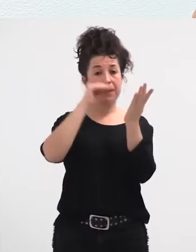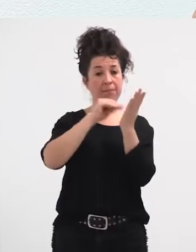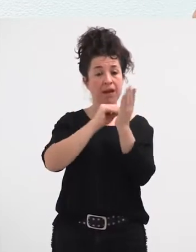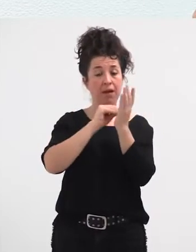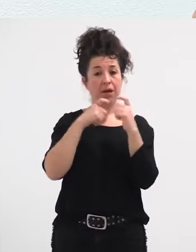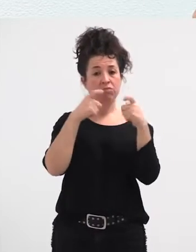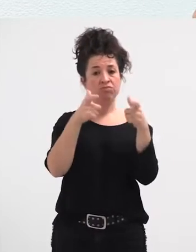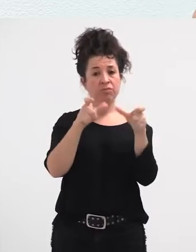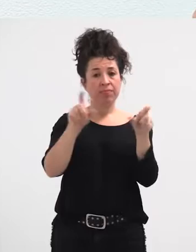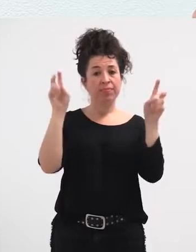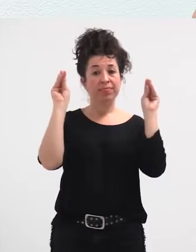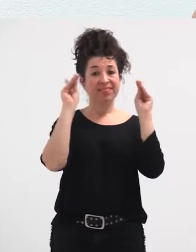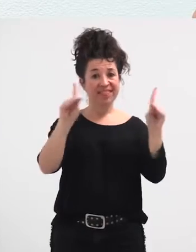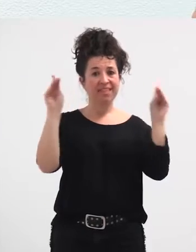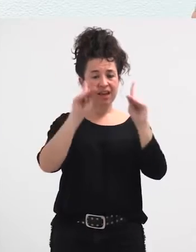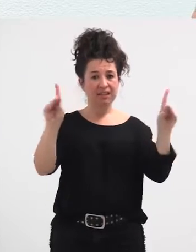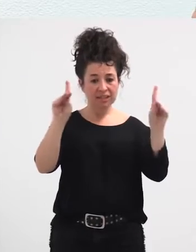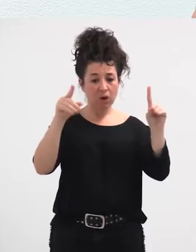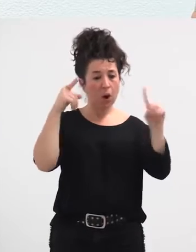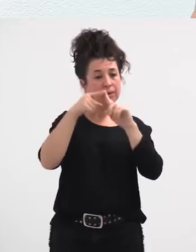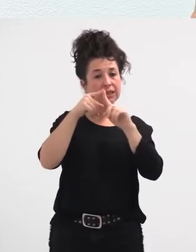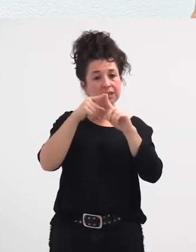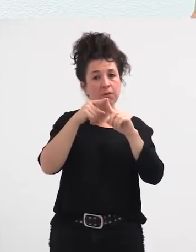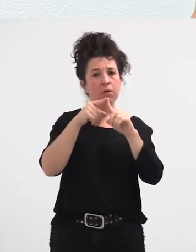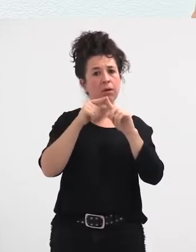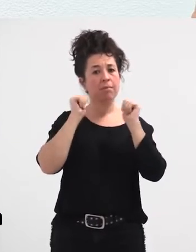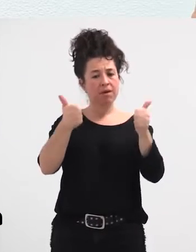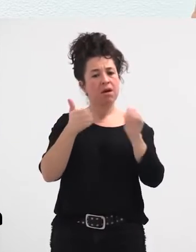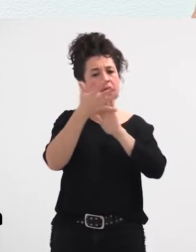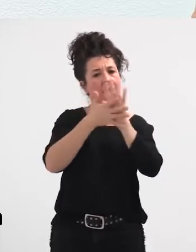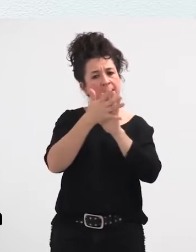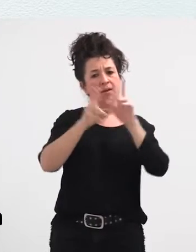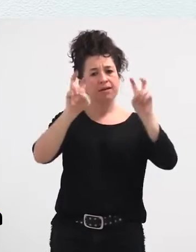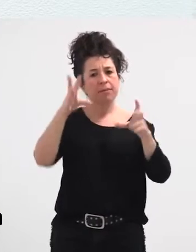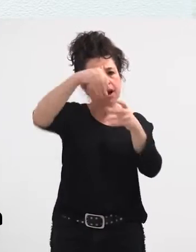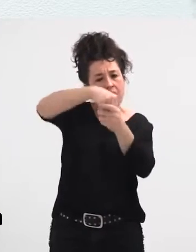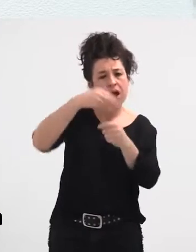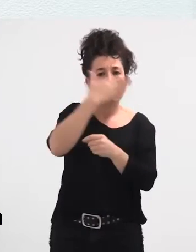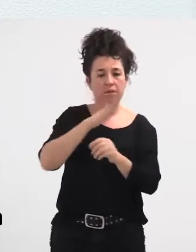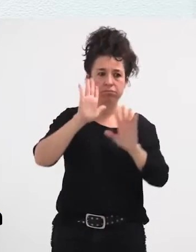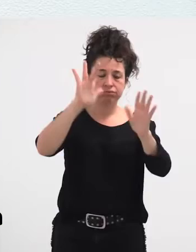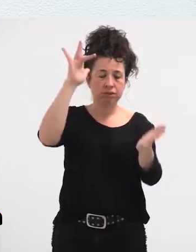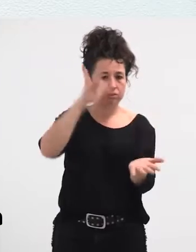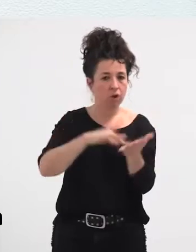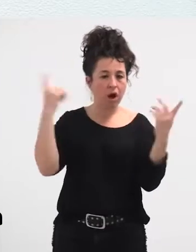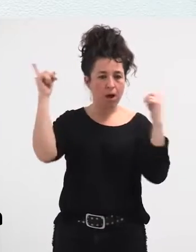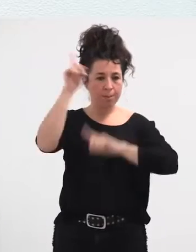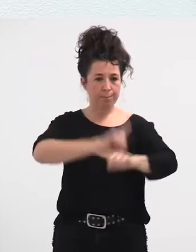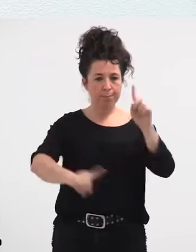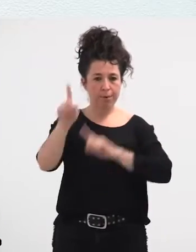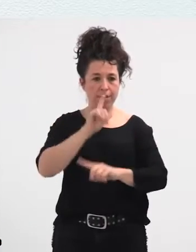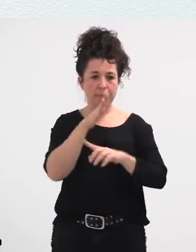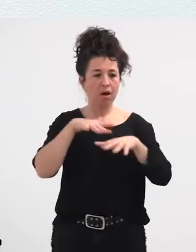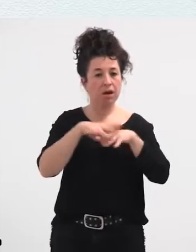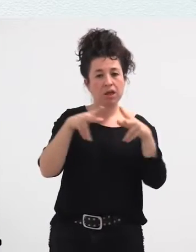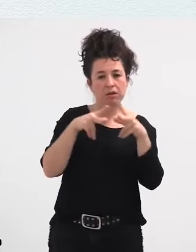buruzitza egiten azteko eskoletan, eta arazuak izan dituzte. Arazuak izan dituzte, bazare sozialetan azizirelako berailekin sartzen,